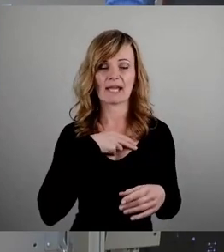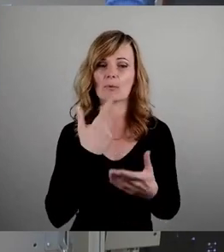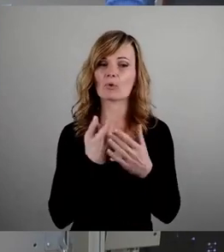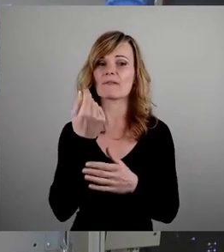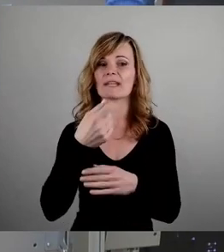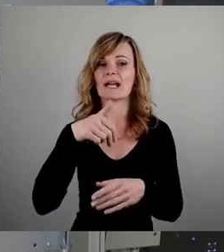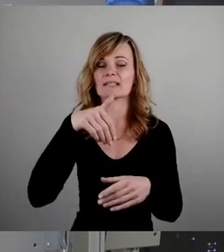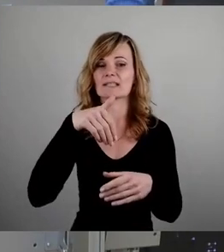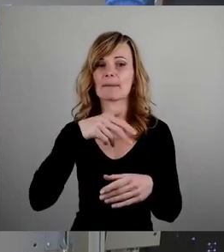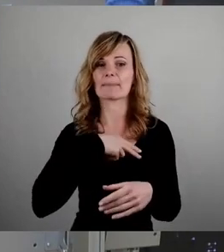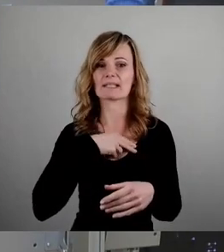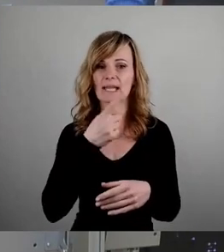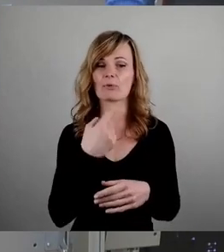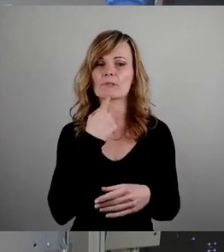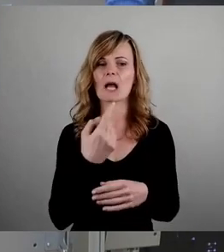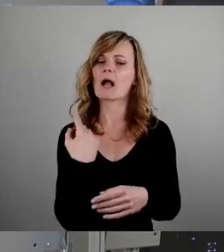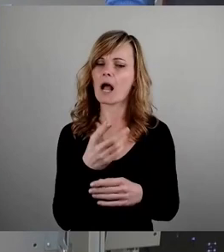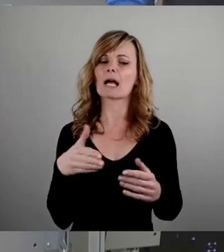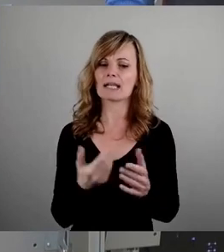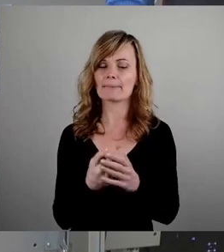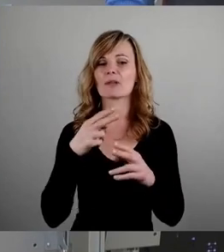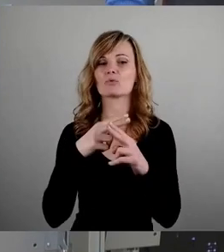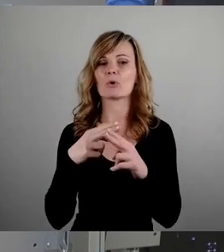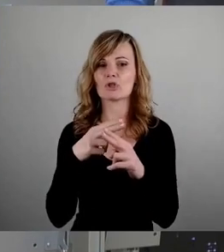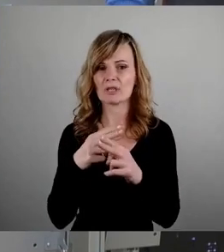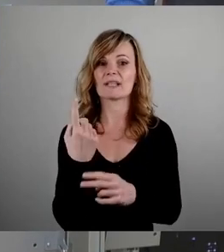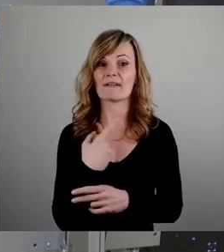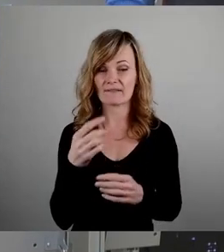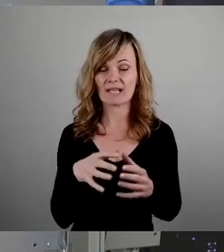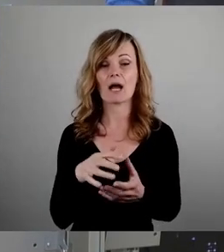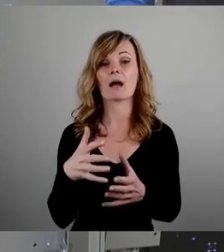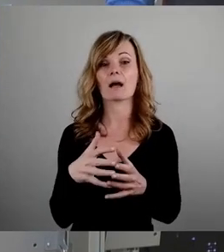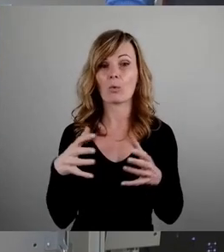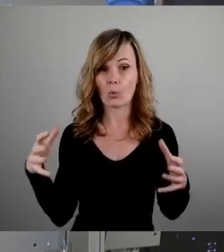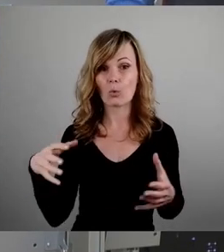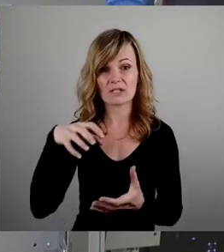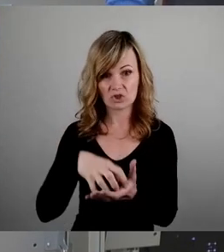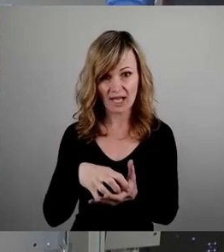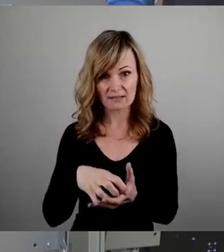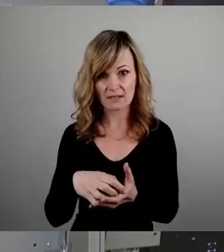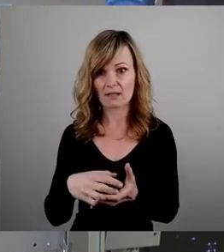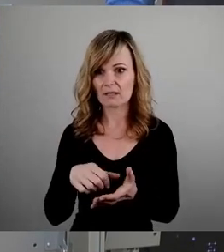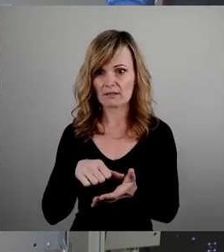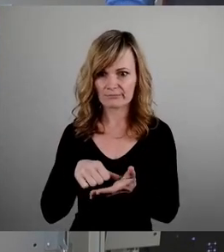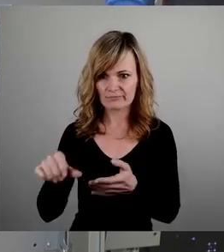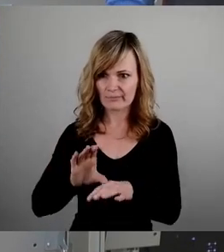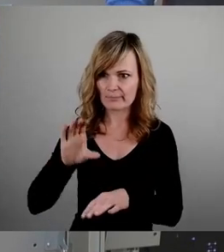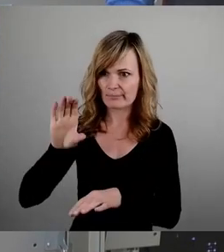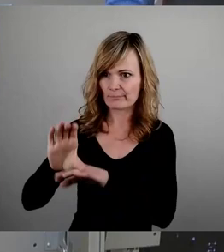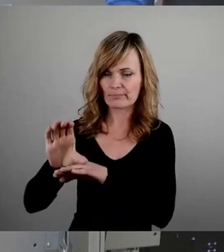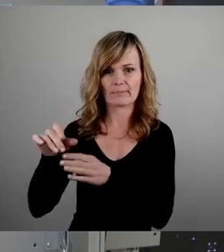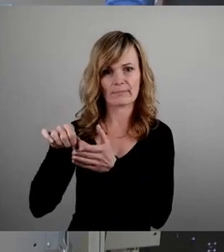Durchschnitt. Das heißt, wir als Großstaat zahlen drauf, weil wir händeringend suchen und nehmen müssen, was wir kriegen können. Die Landkreise